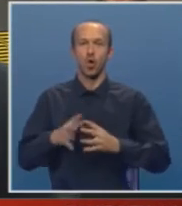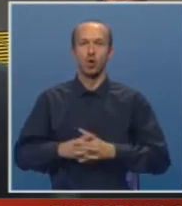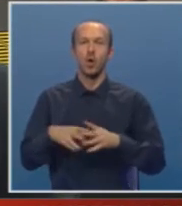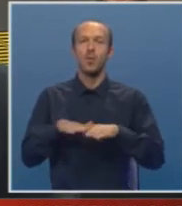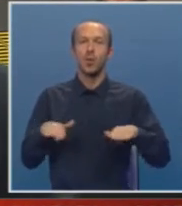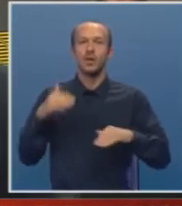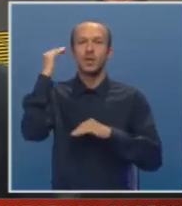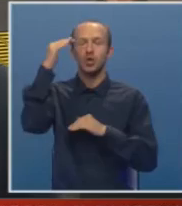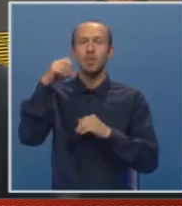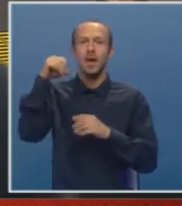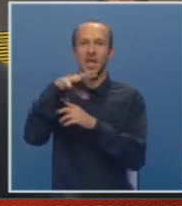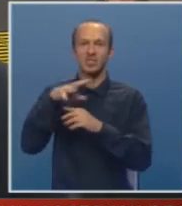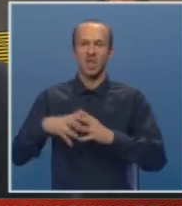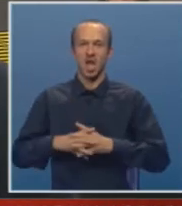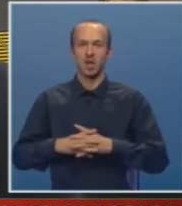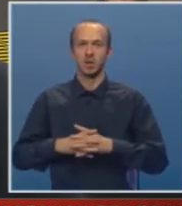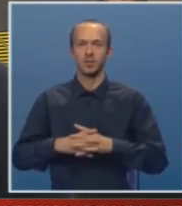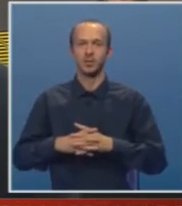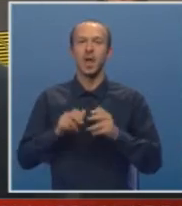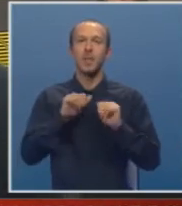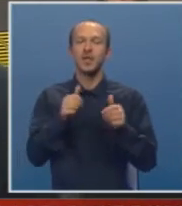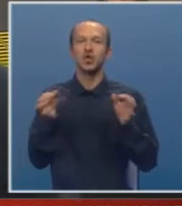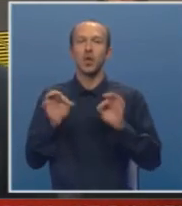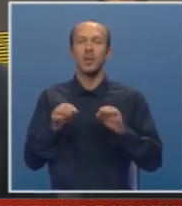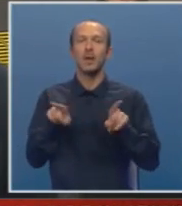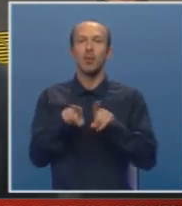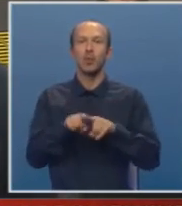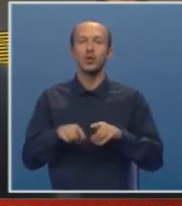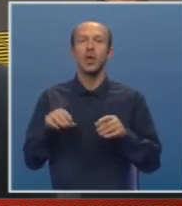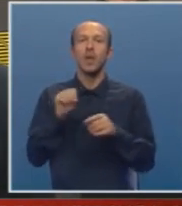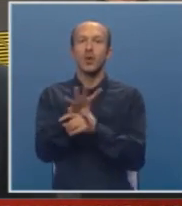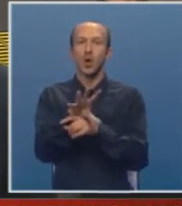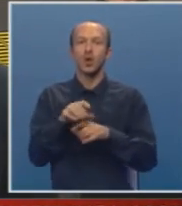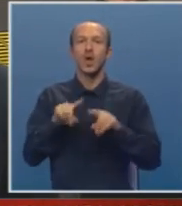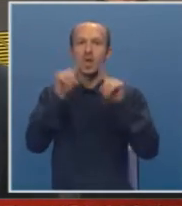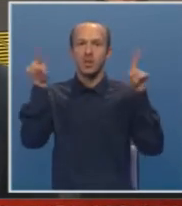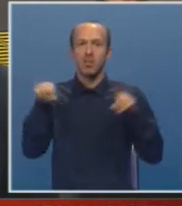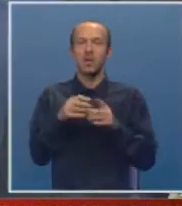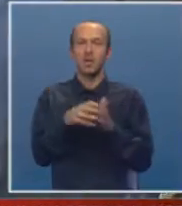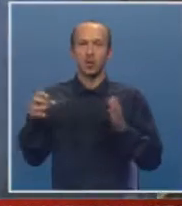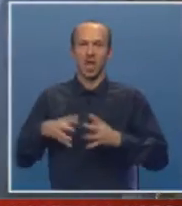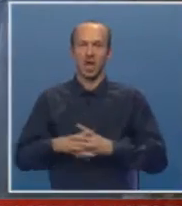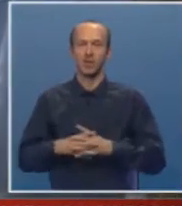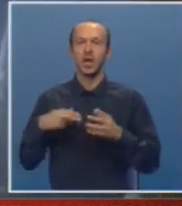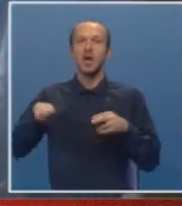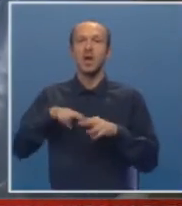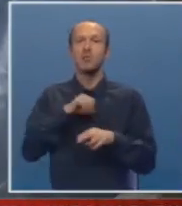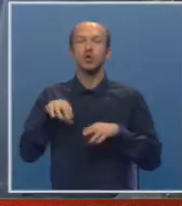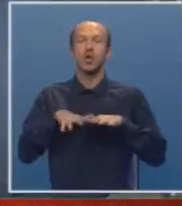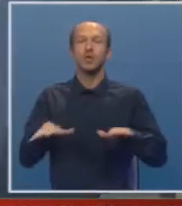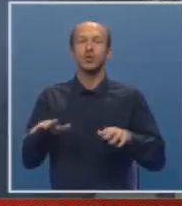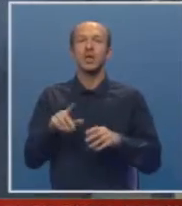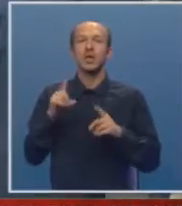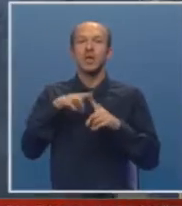od poda, stropa, rasvete, pratit će opreme poput projektora, table itd. U najbrže rastućoj